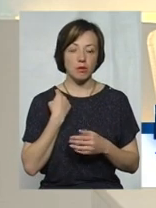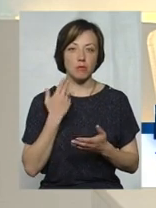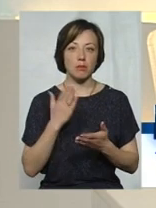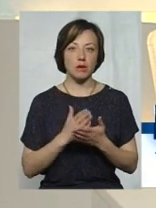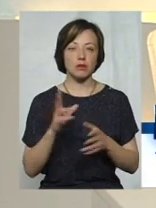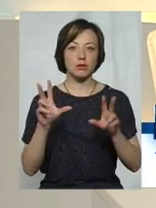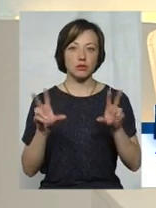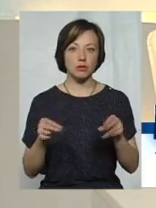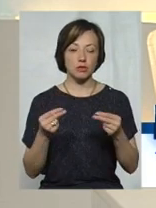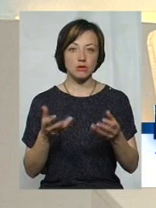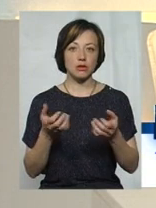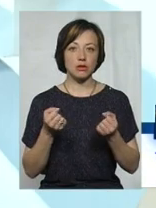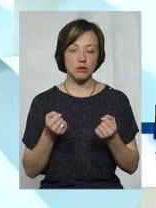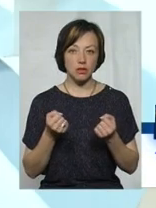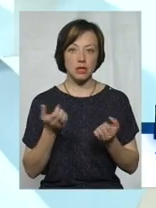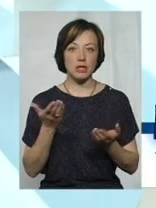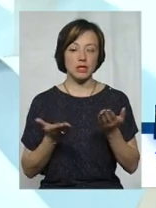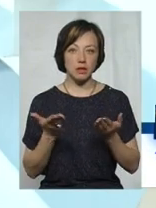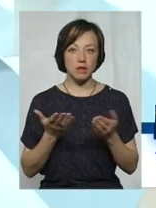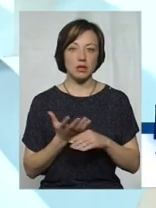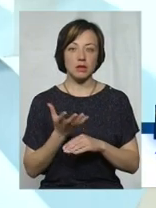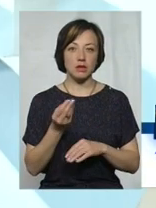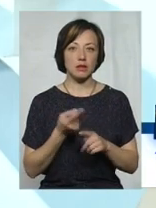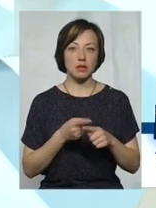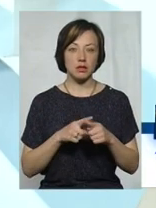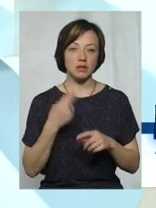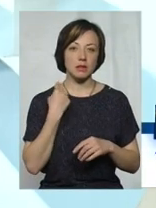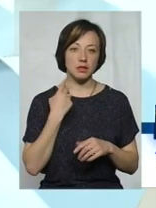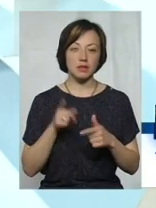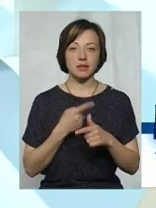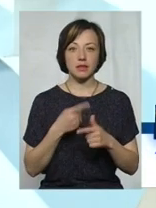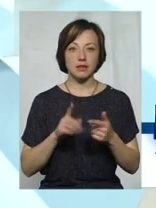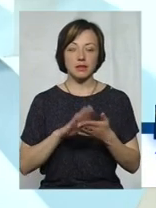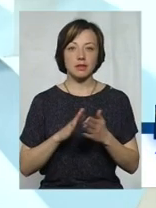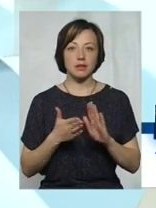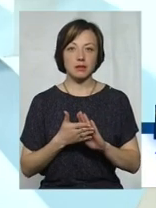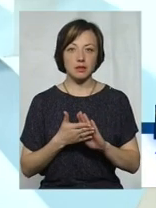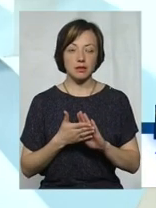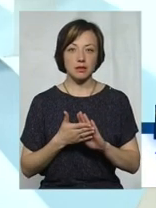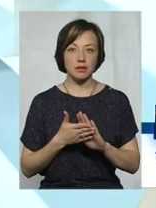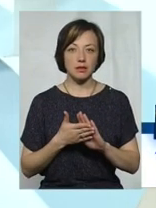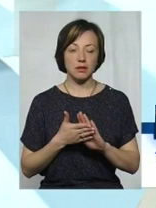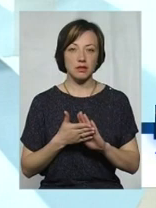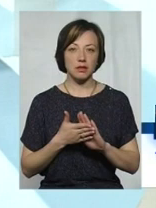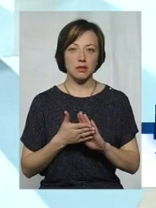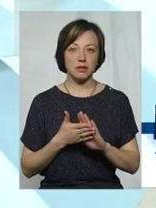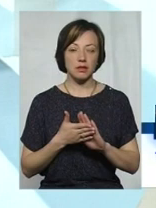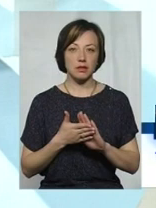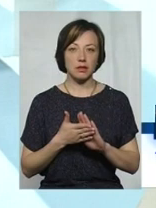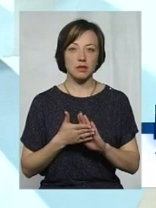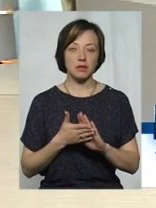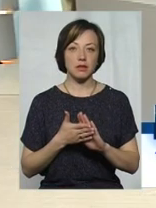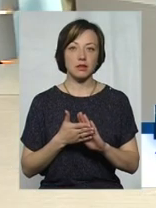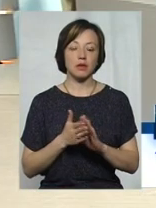шанс на отримання субсидій, якщо сплатять цей борг чи складуть договір про його реєктурізацію. Просимо